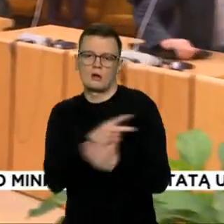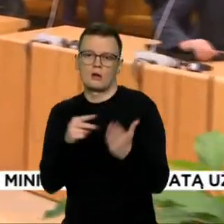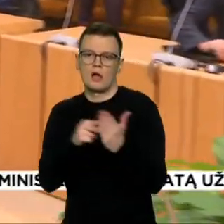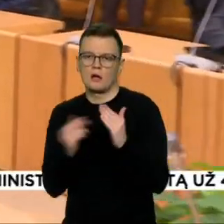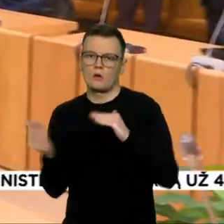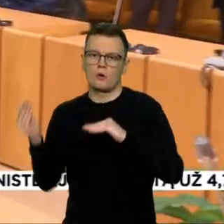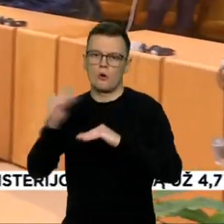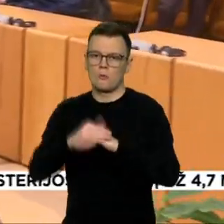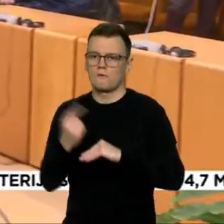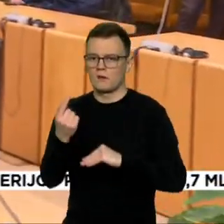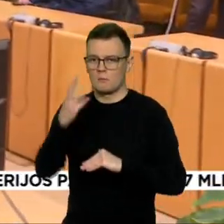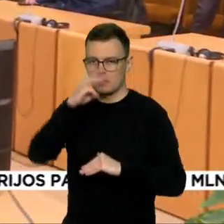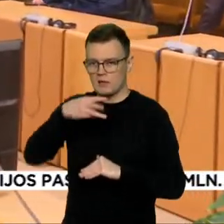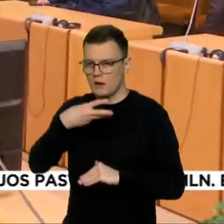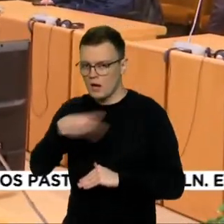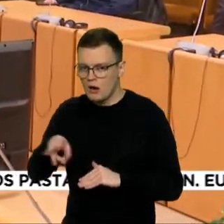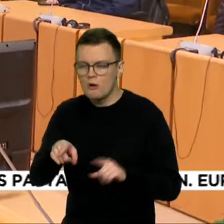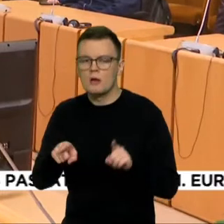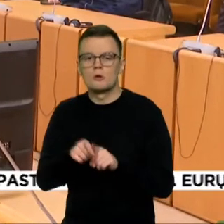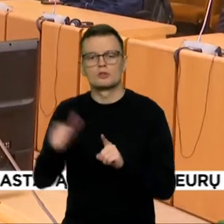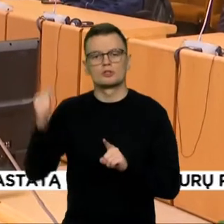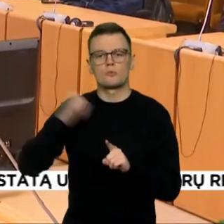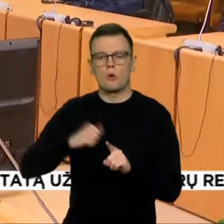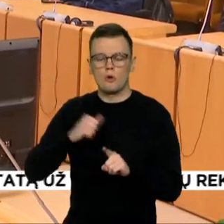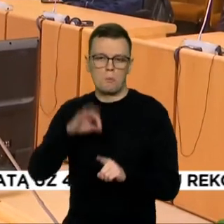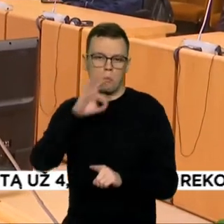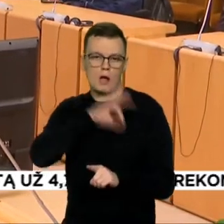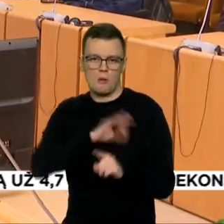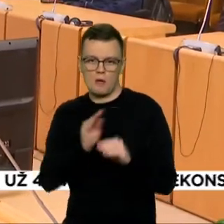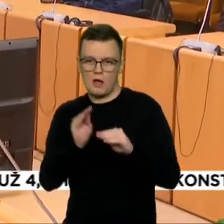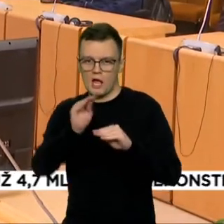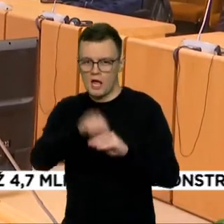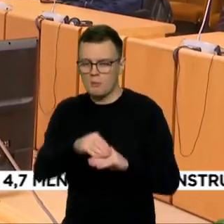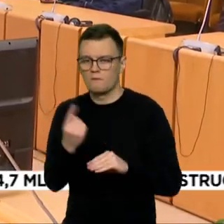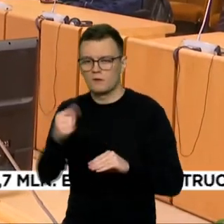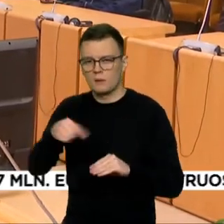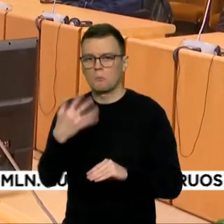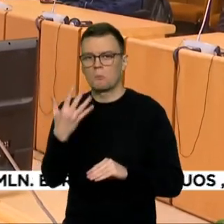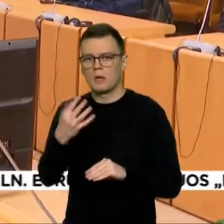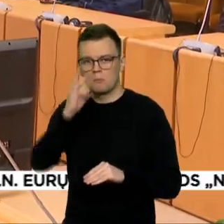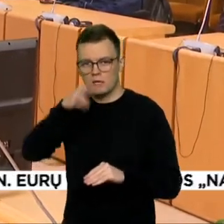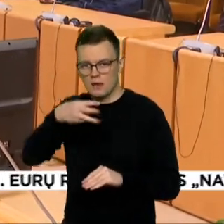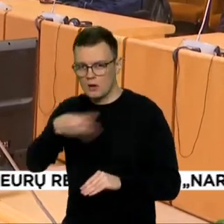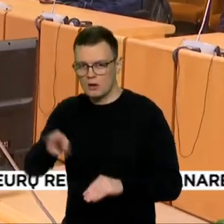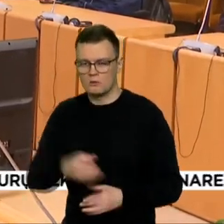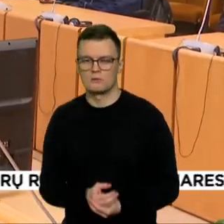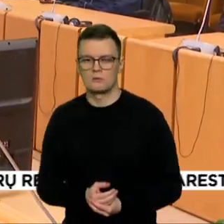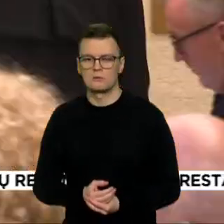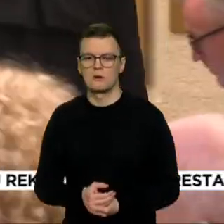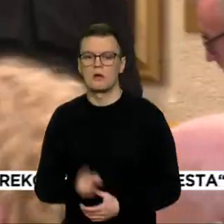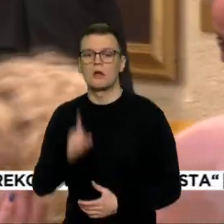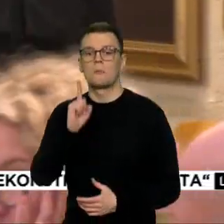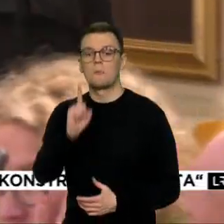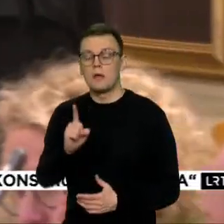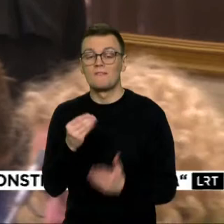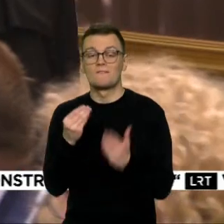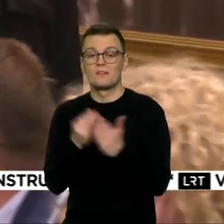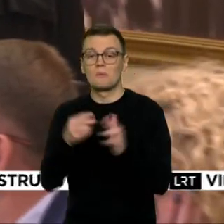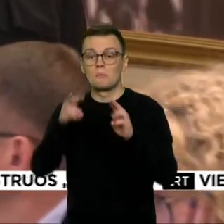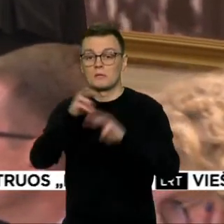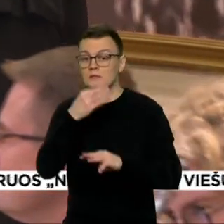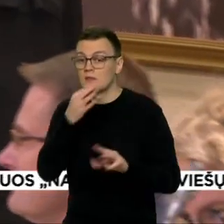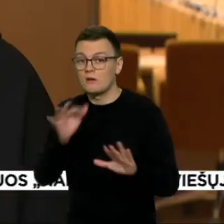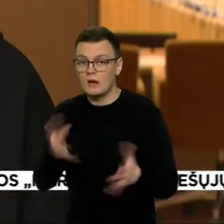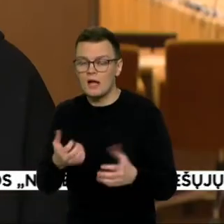didinti pusantro milijardų. Tokius pat prioritėtus įvardyjo ir gintarės kaistė. įsiminė ir apie pagalbos priemonės verslui.